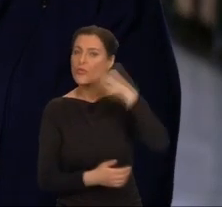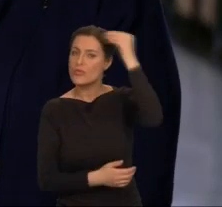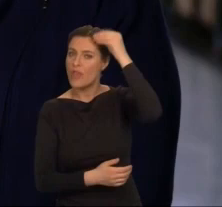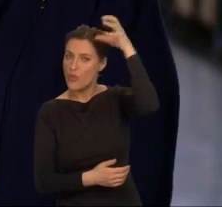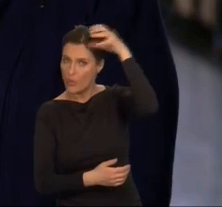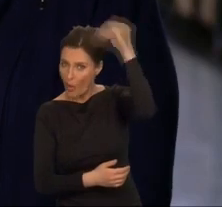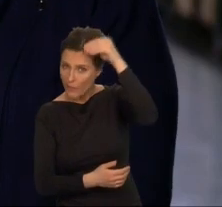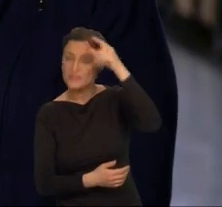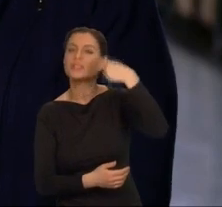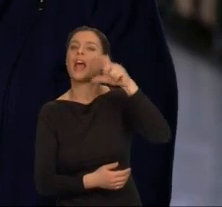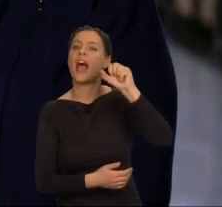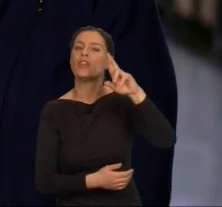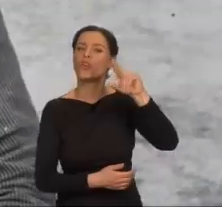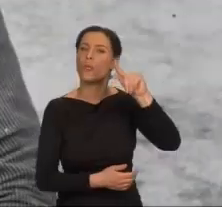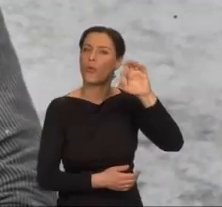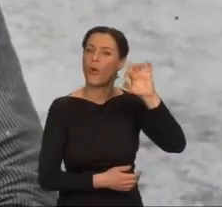ich ratować.